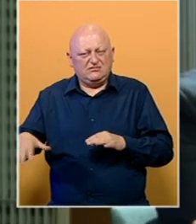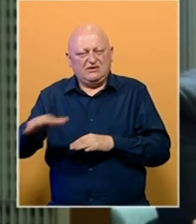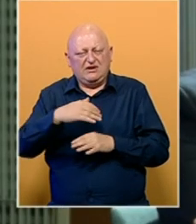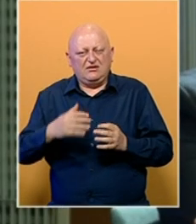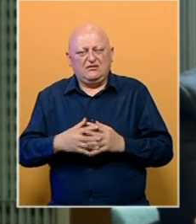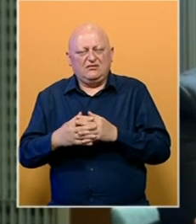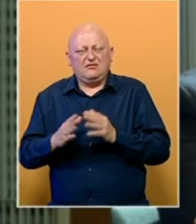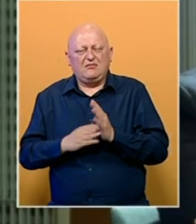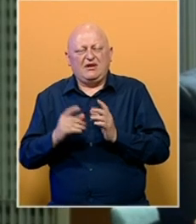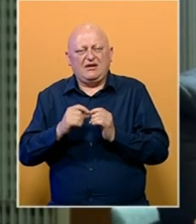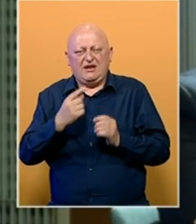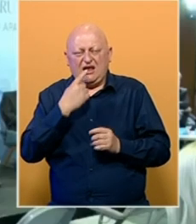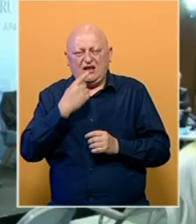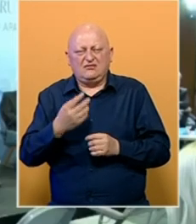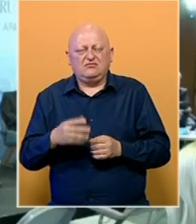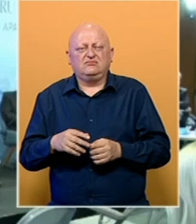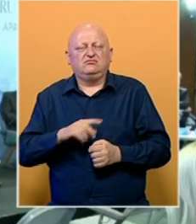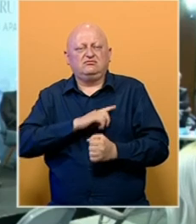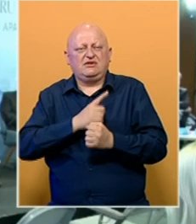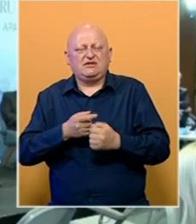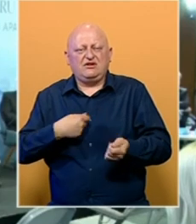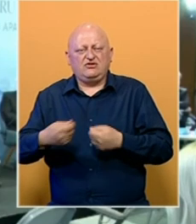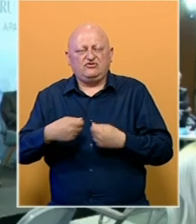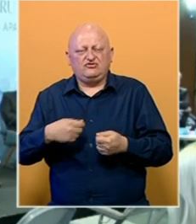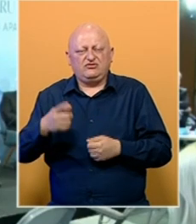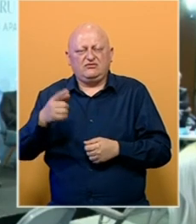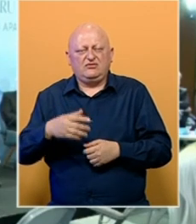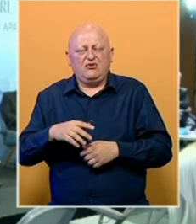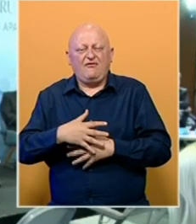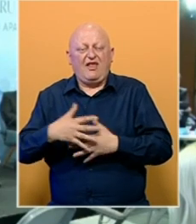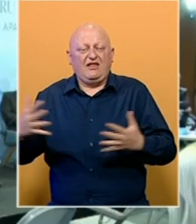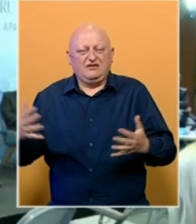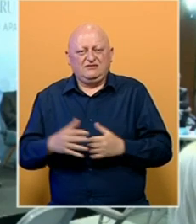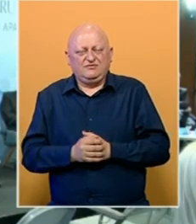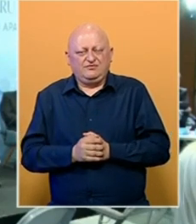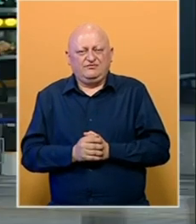suradnju Majlinda Bregu istakla je kako je potencijal tržišta Jugoistočne Europe ogroman.